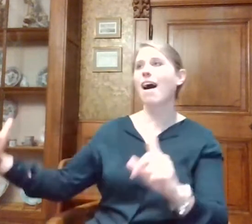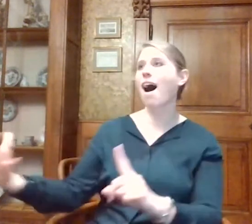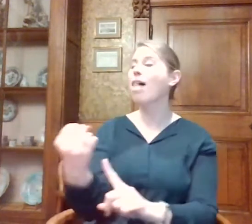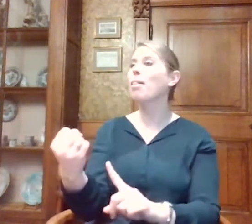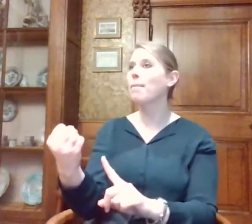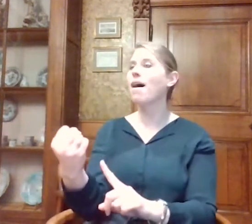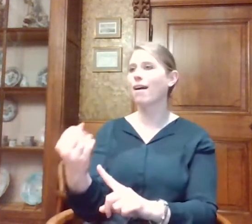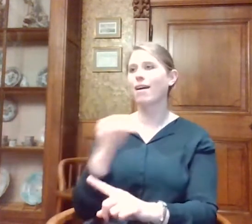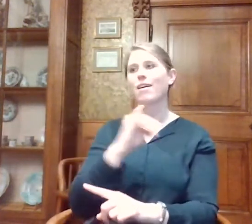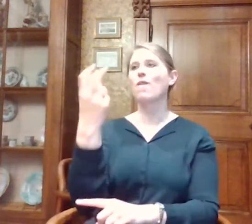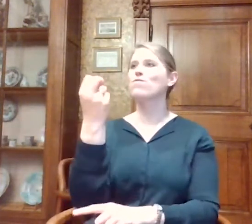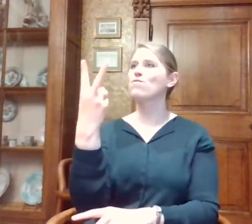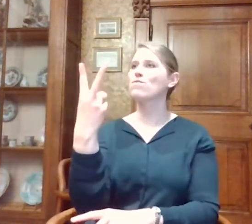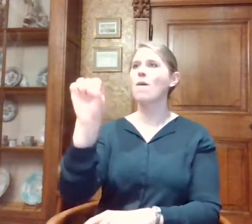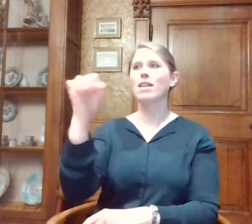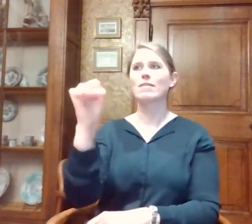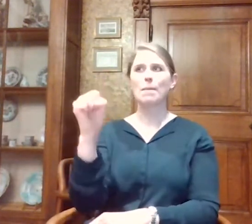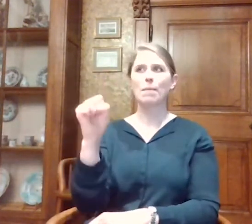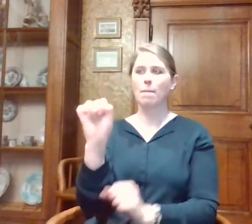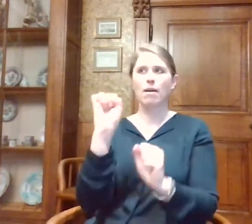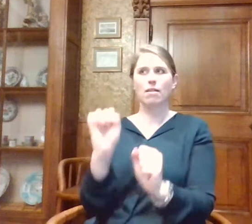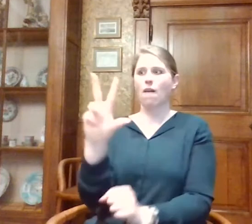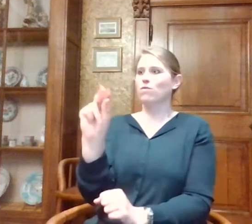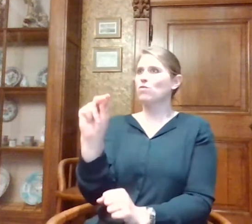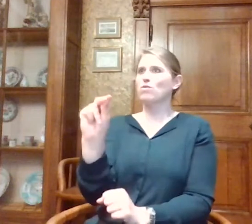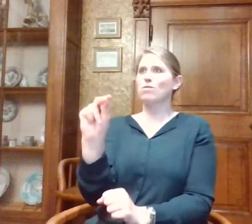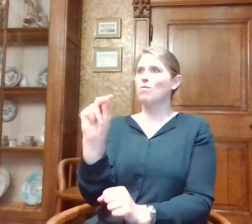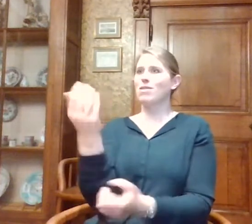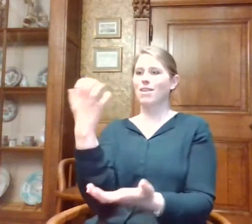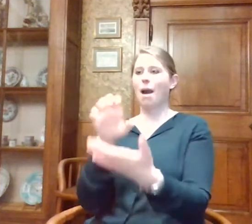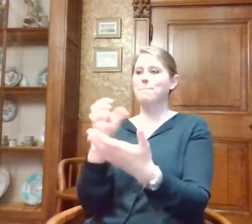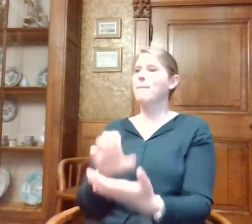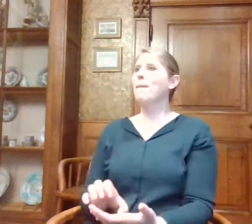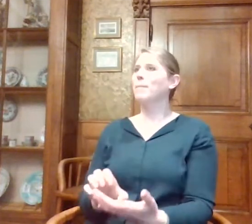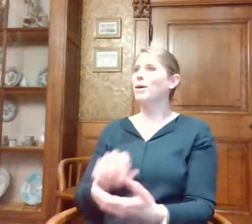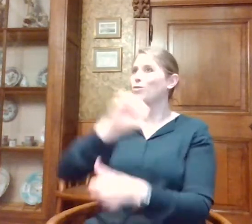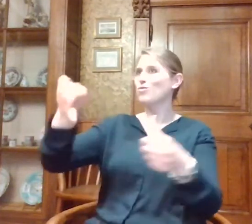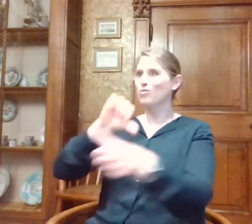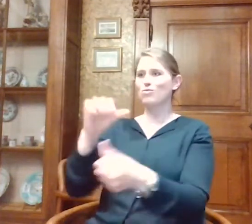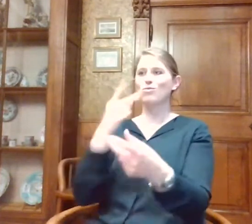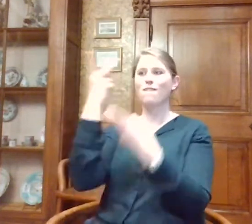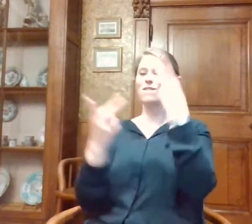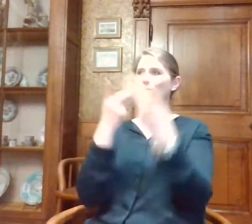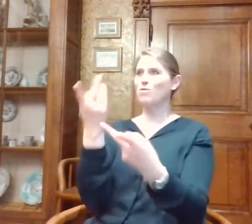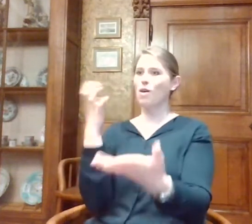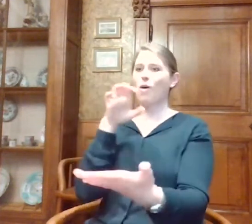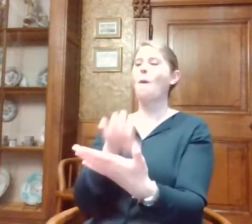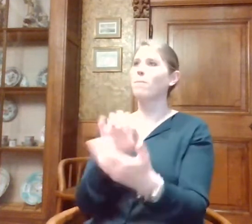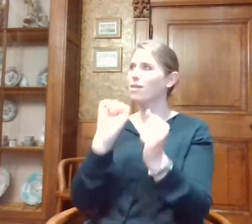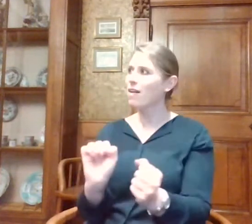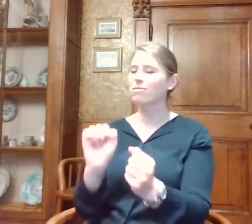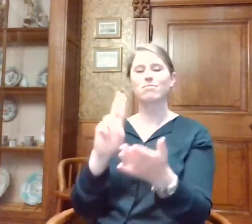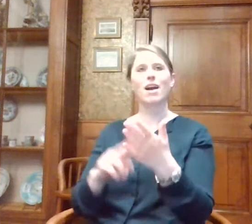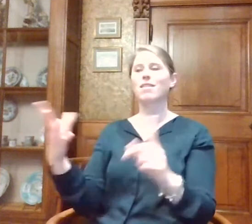probleem. Tegen 12 september kunnen er zeker twintig nieuwe visiotours bij komen.